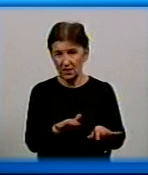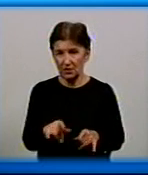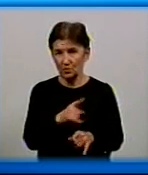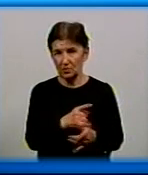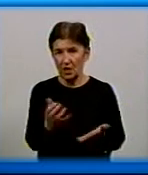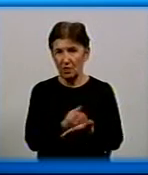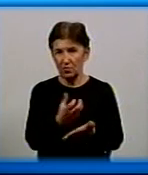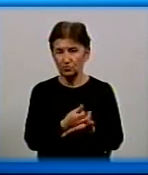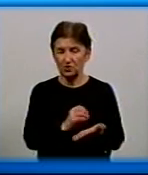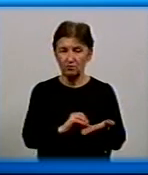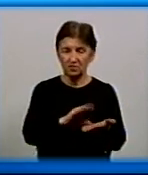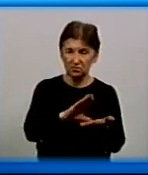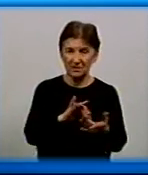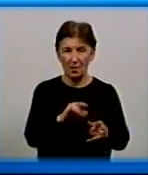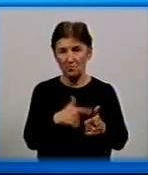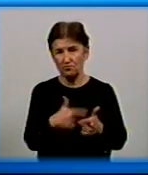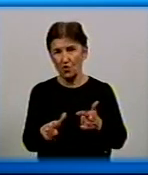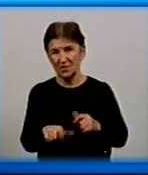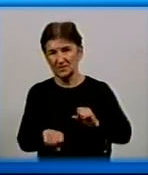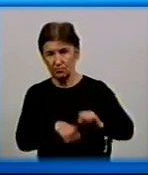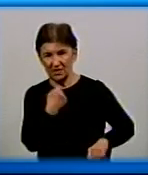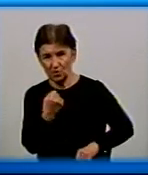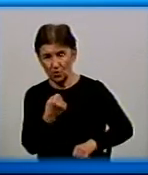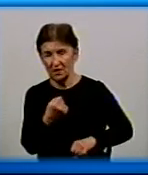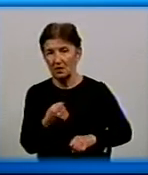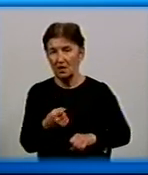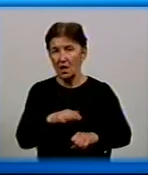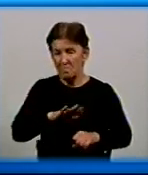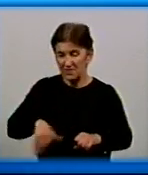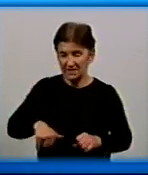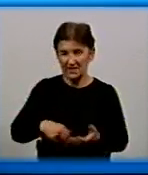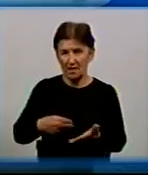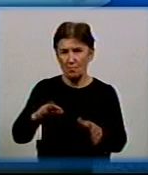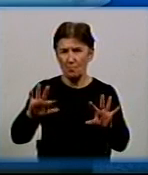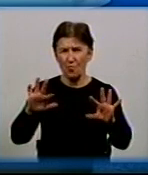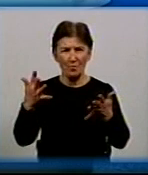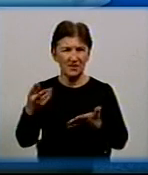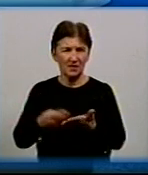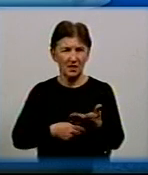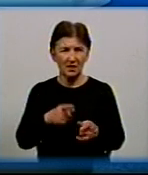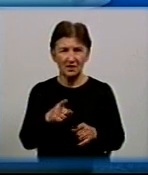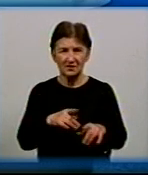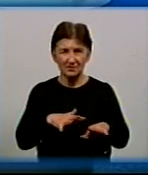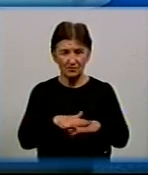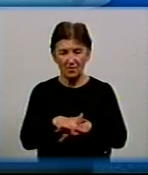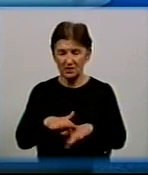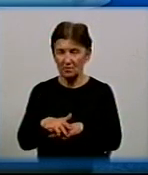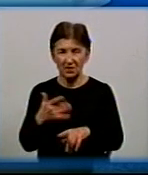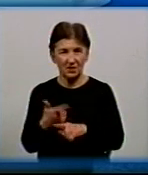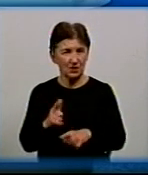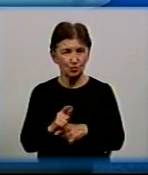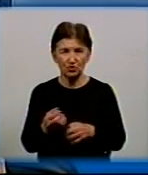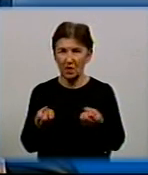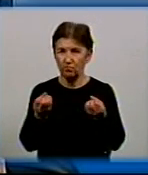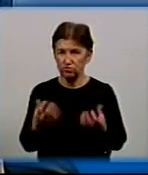прибуток або збиток і все буде рахуватись після моменту підписання угоди і повернення. Математика, вона ж дуже просто. І